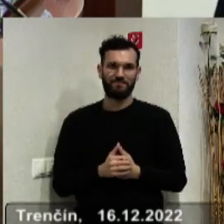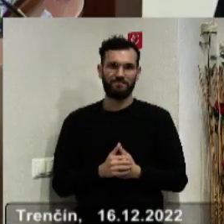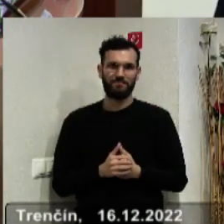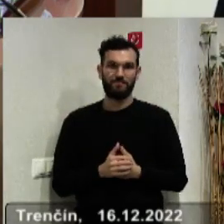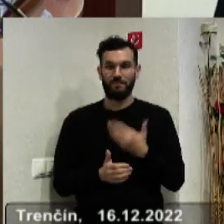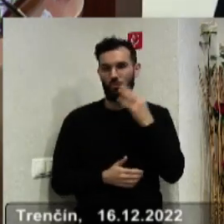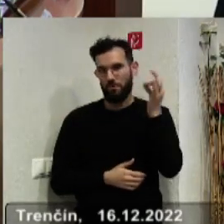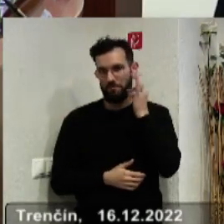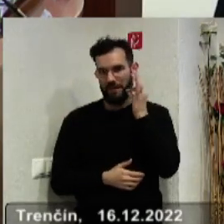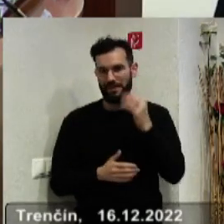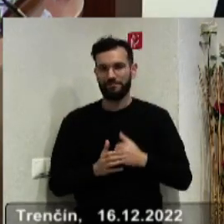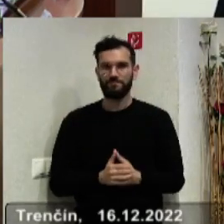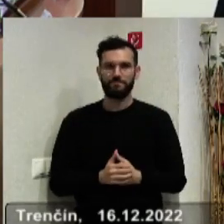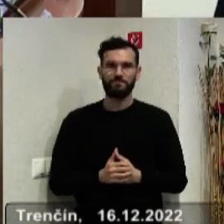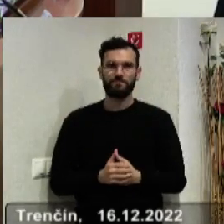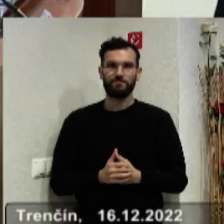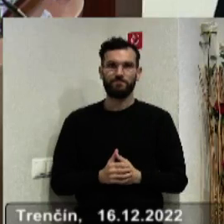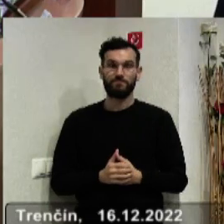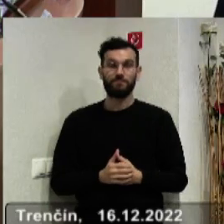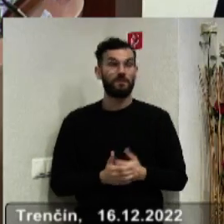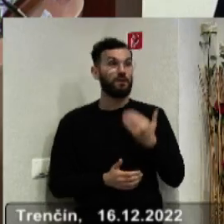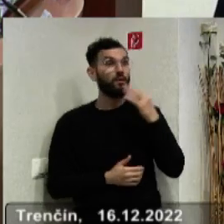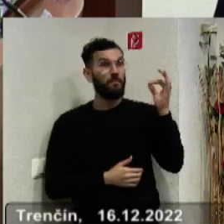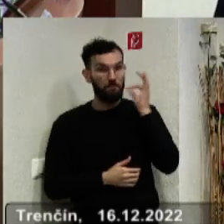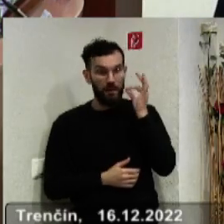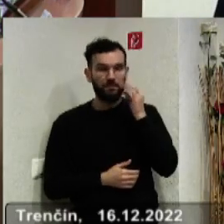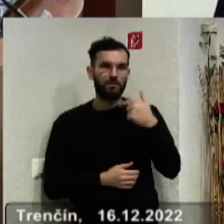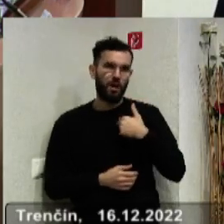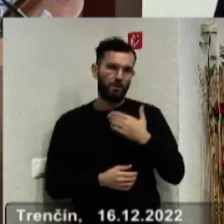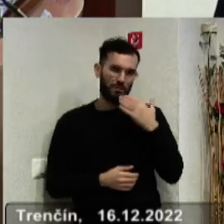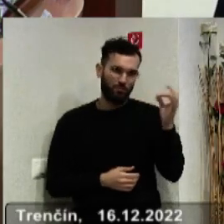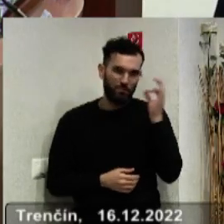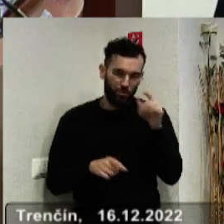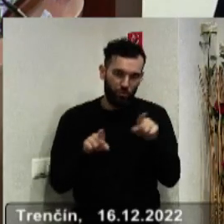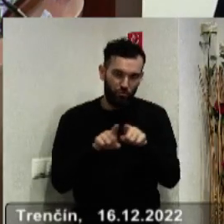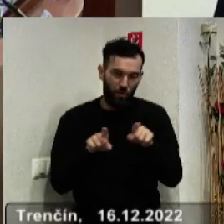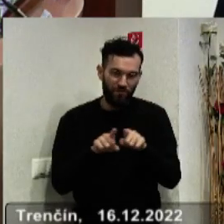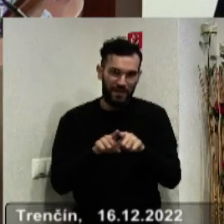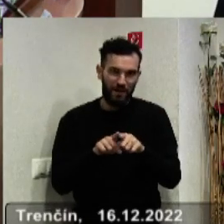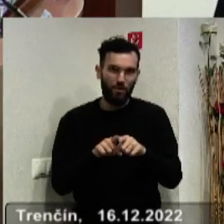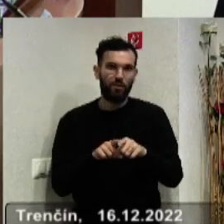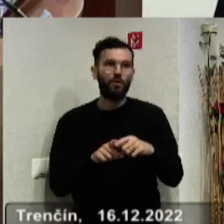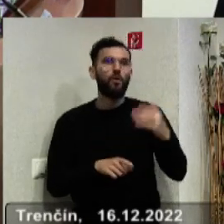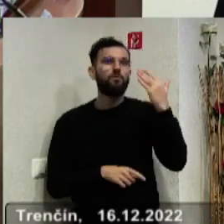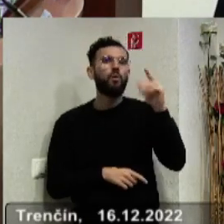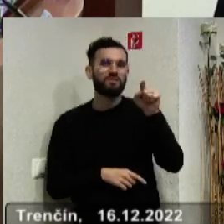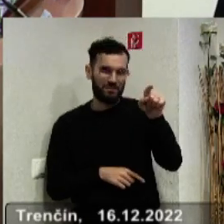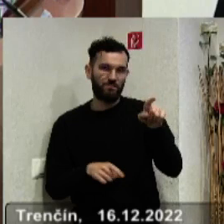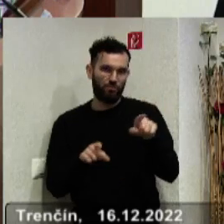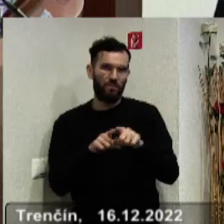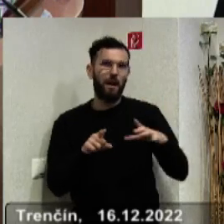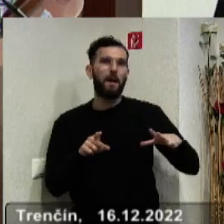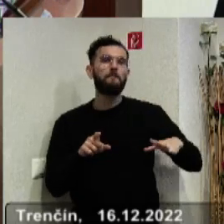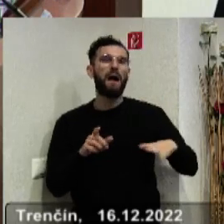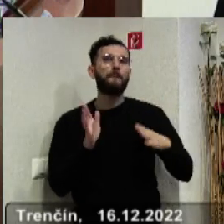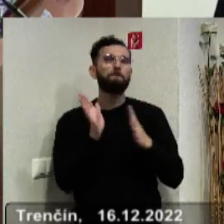vašich blízkych. Ďakujem pekne za pozornosť. Ďakujem pekne. My si to tiež vážime a pozdrav potom pán podpredseda a pána